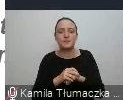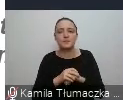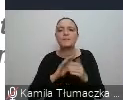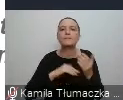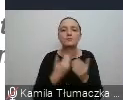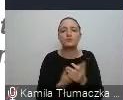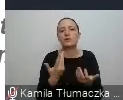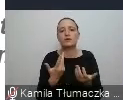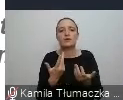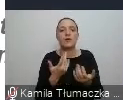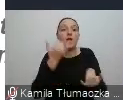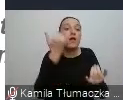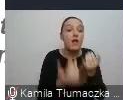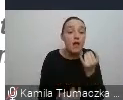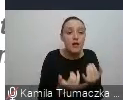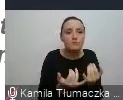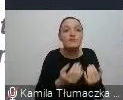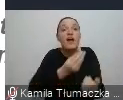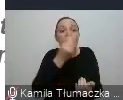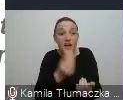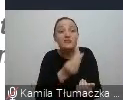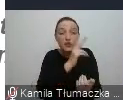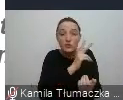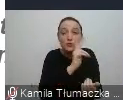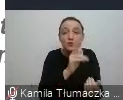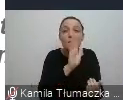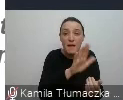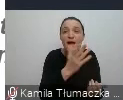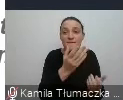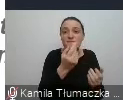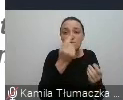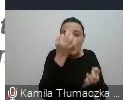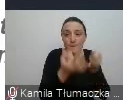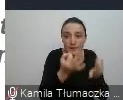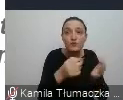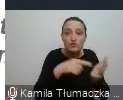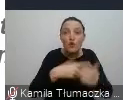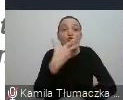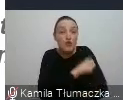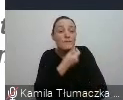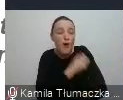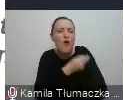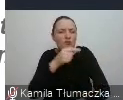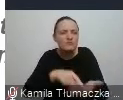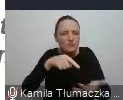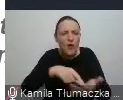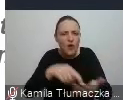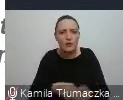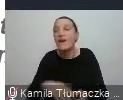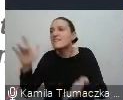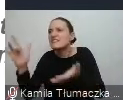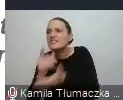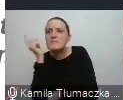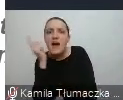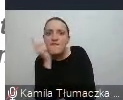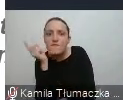Na przykład, czy jeszcze ktoś ma wątpliwości, że to ewidentnie przez te szczepionki lub to wszystko przez te smartfony.